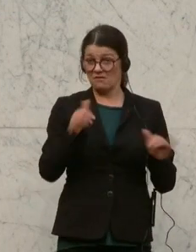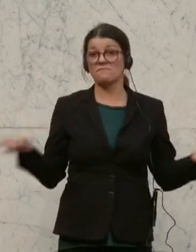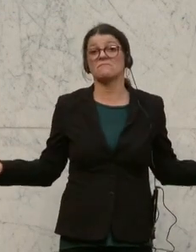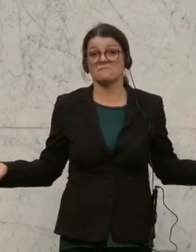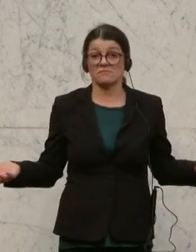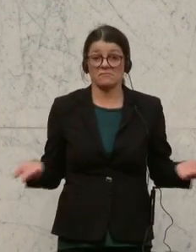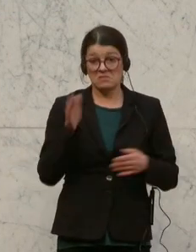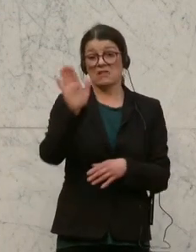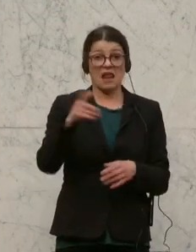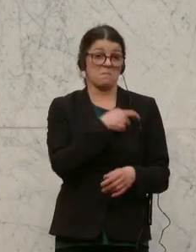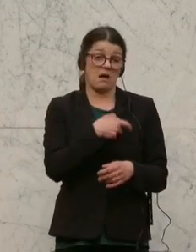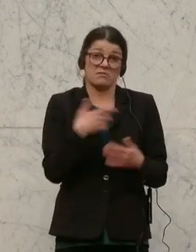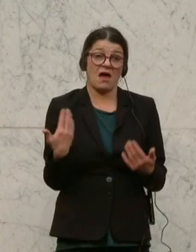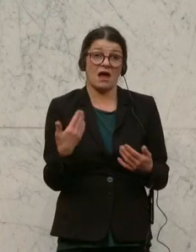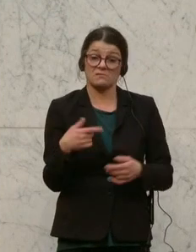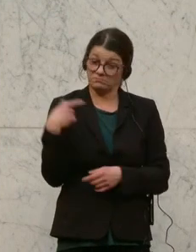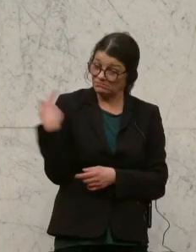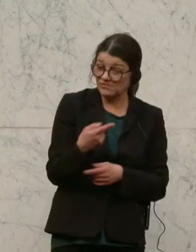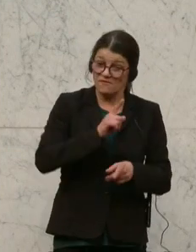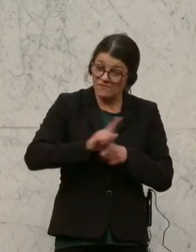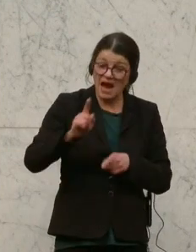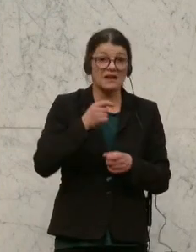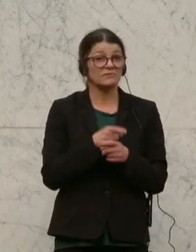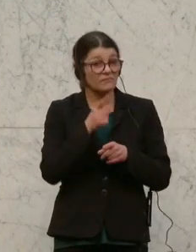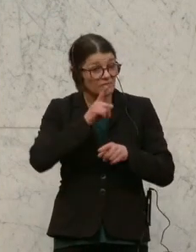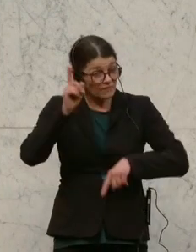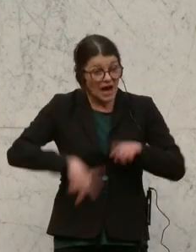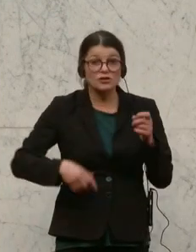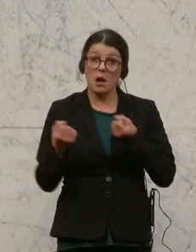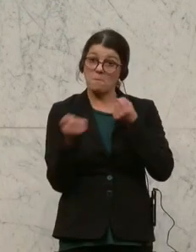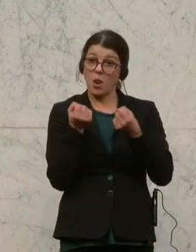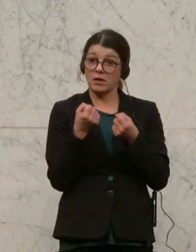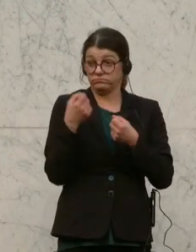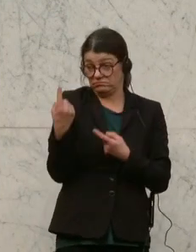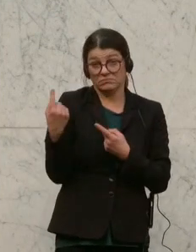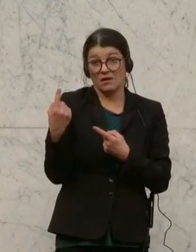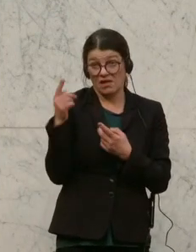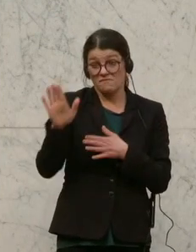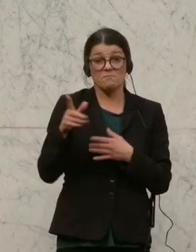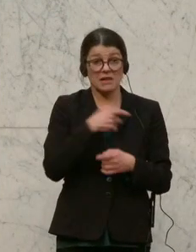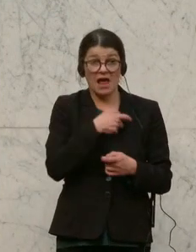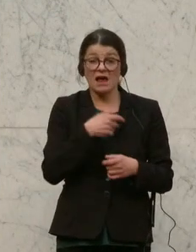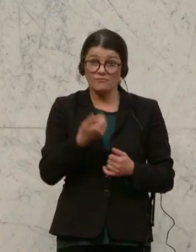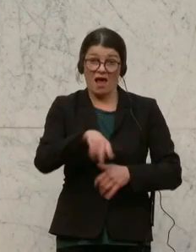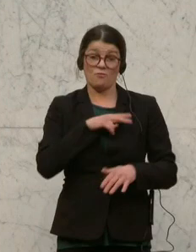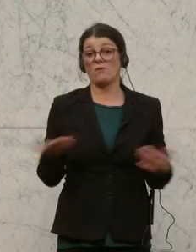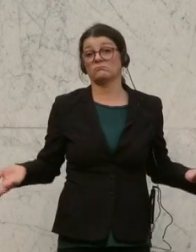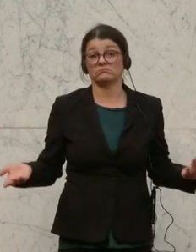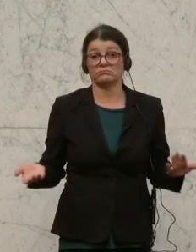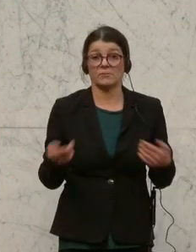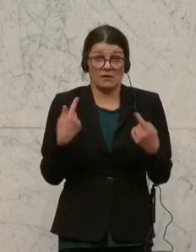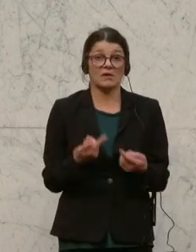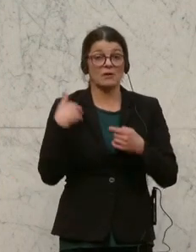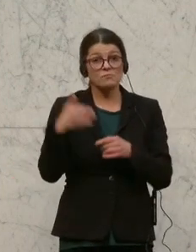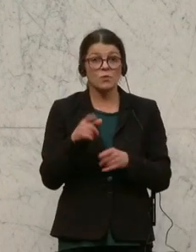seine Partei hat das, diese fehlgeleitete Politik zu einem Großteil zu verantworten. Und hier müsste man sich